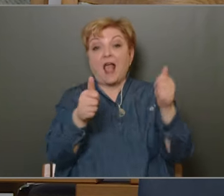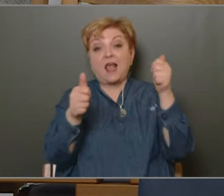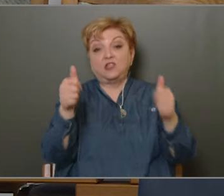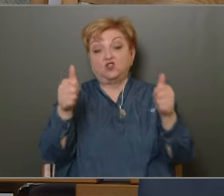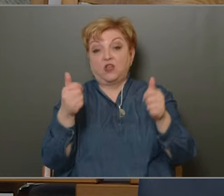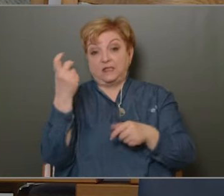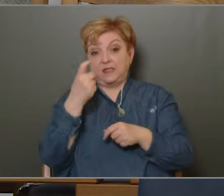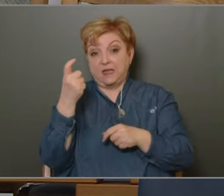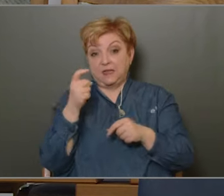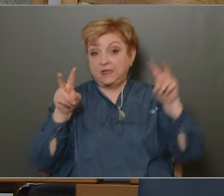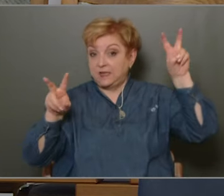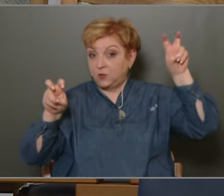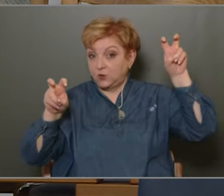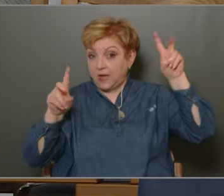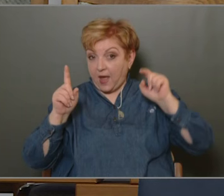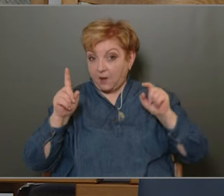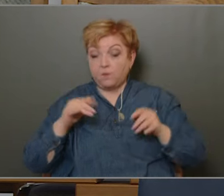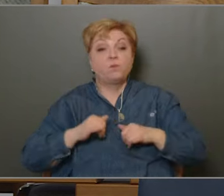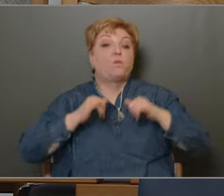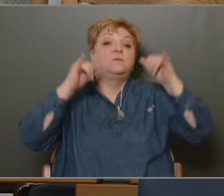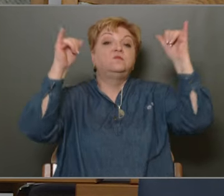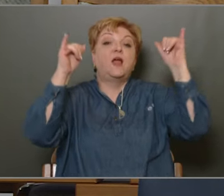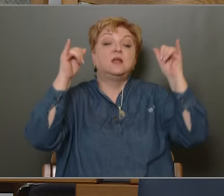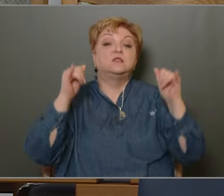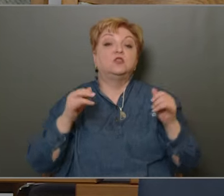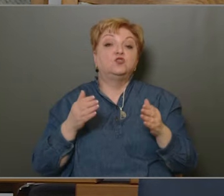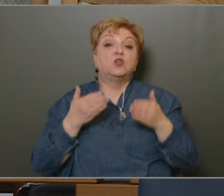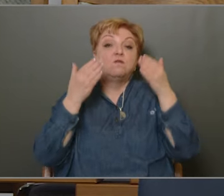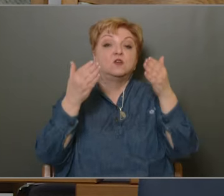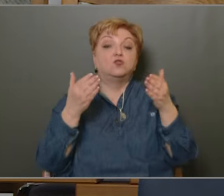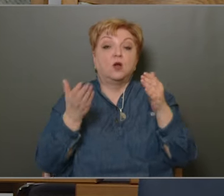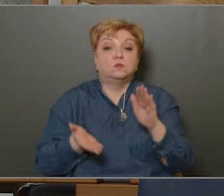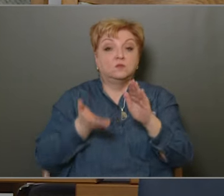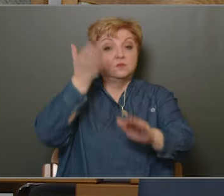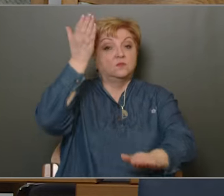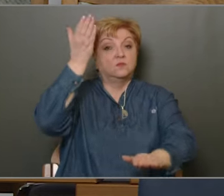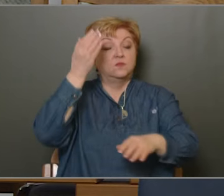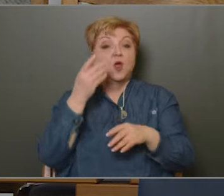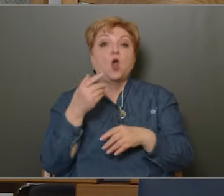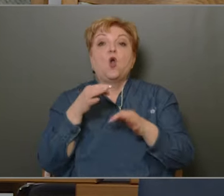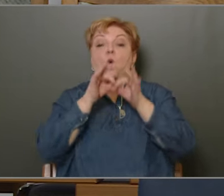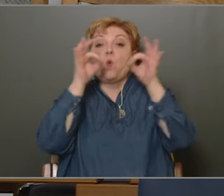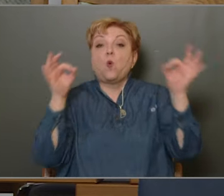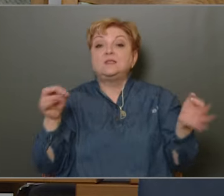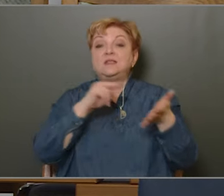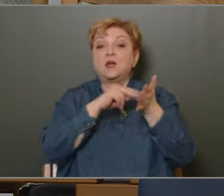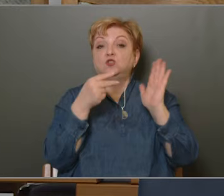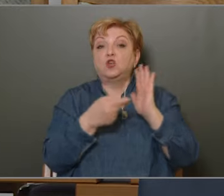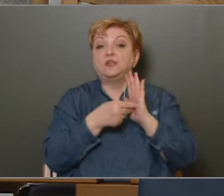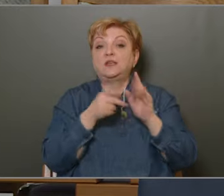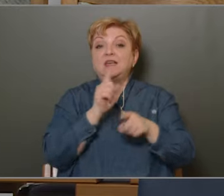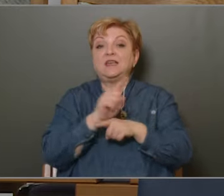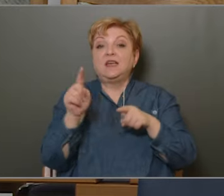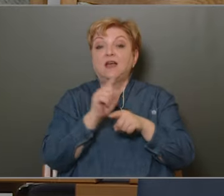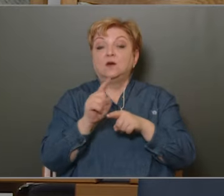A idézője, fejlesztési javaslatok között kiemelt figyelmet szenteltem, az őszinte stratégia hiányának,